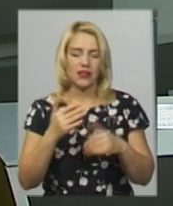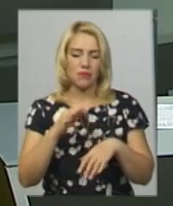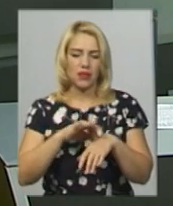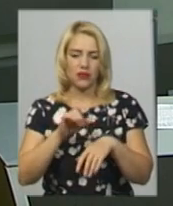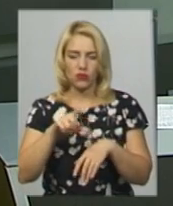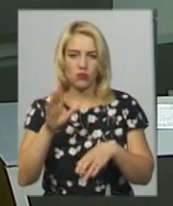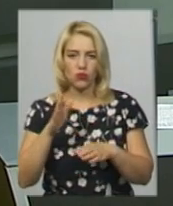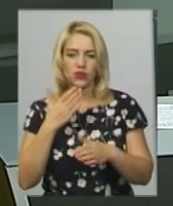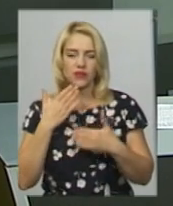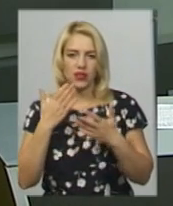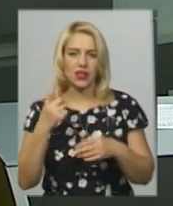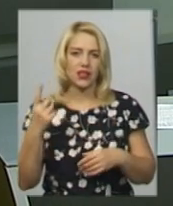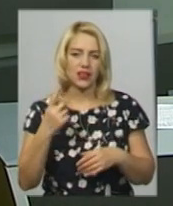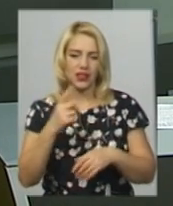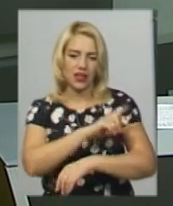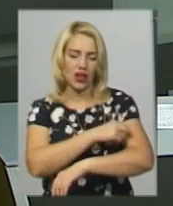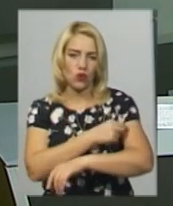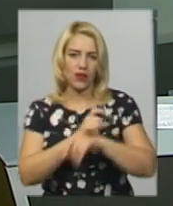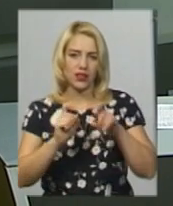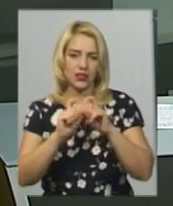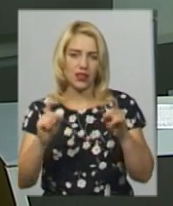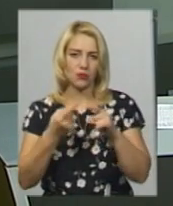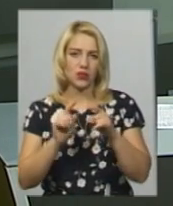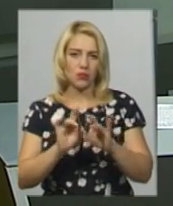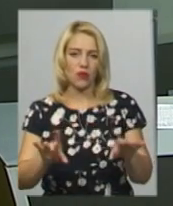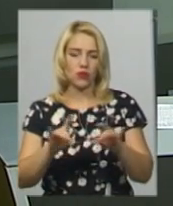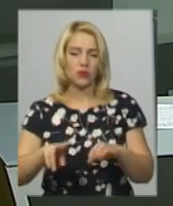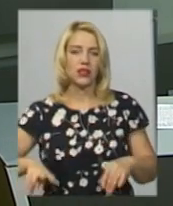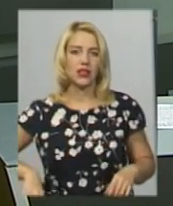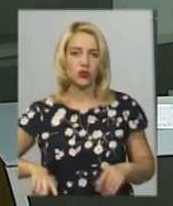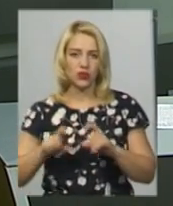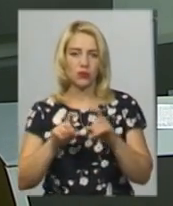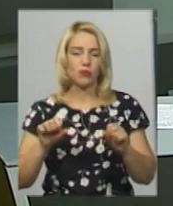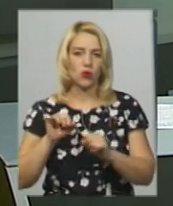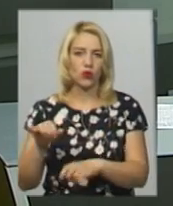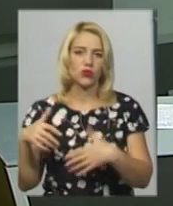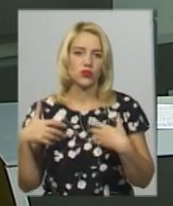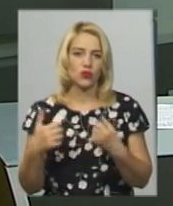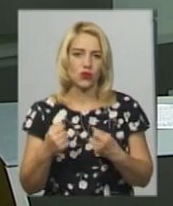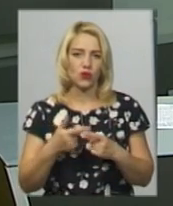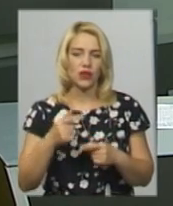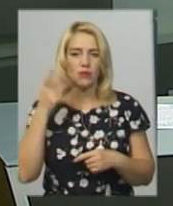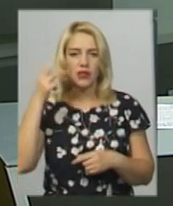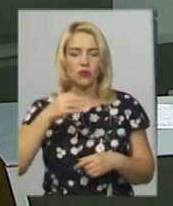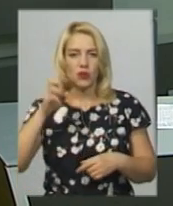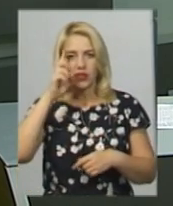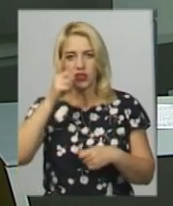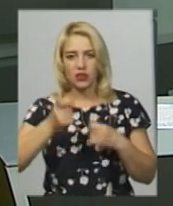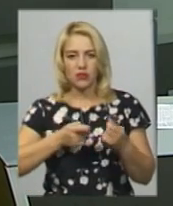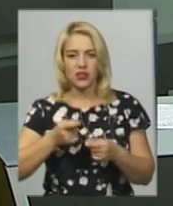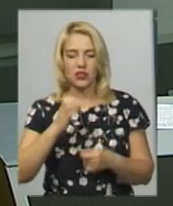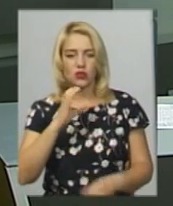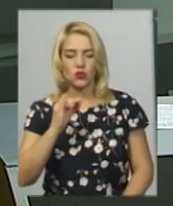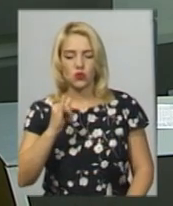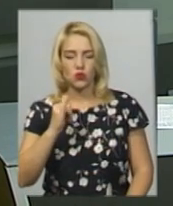звертатимуться до єдиного лікувального закладу. Про це повідомив директор департаменту охорони здоров'я Хмельницької облдержадміністрації Яків